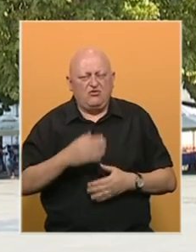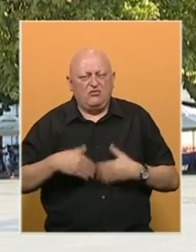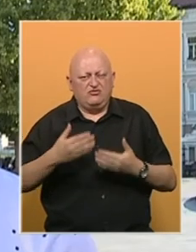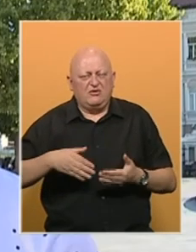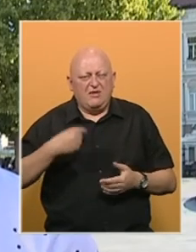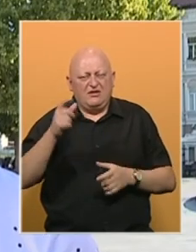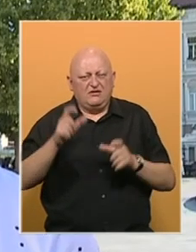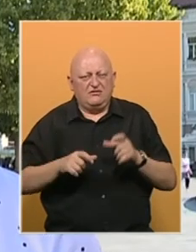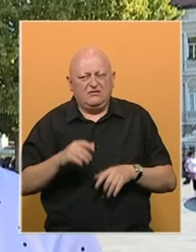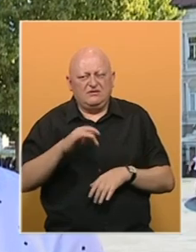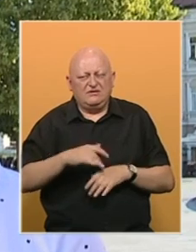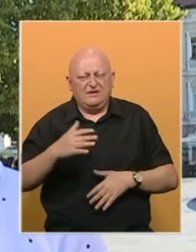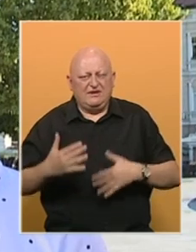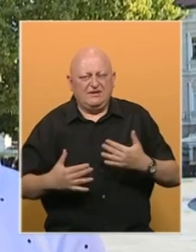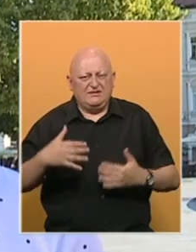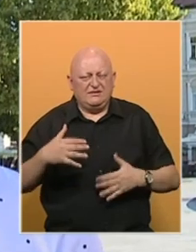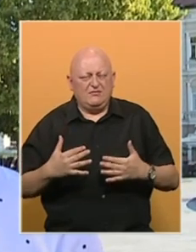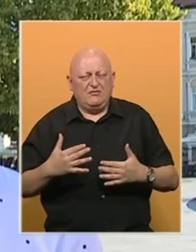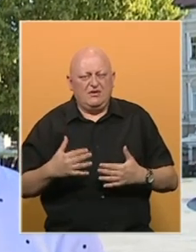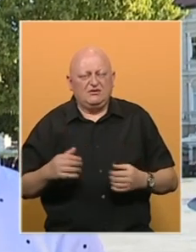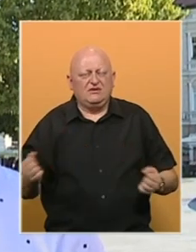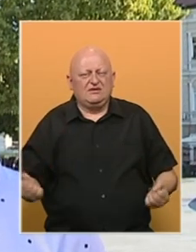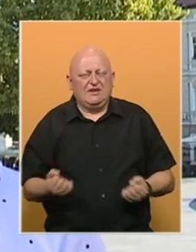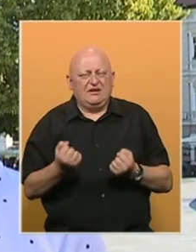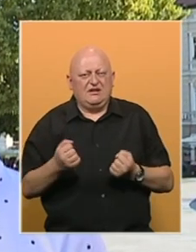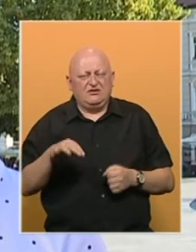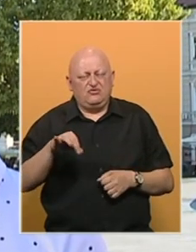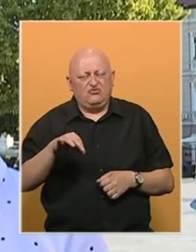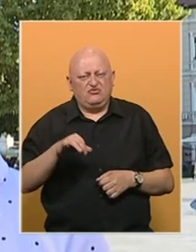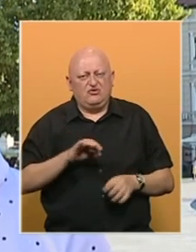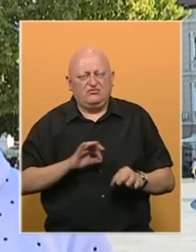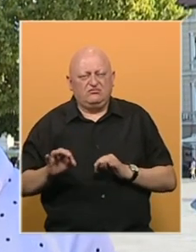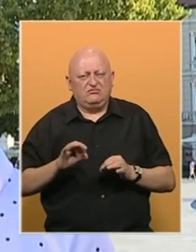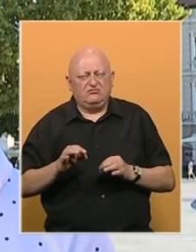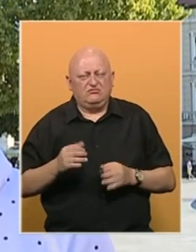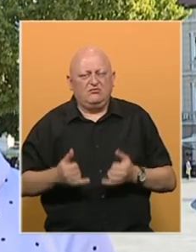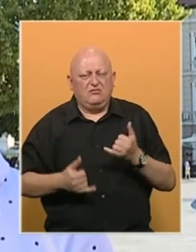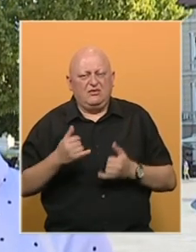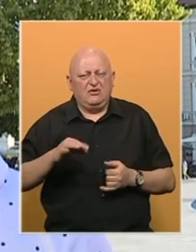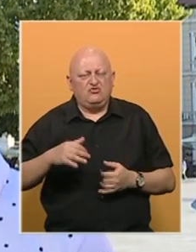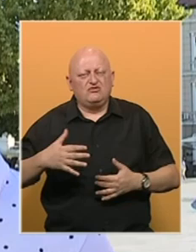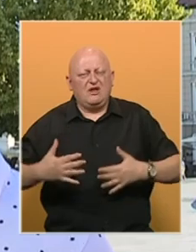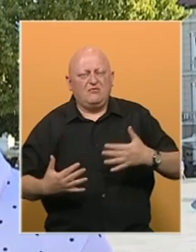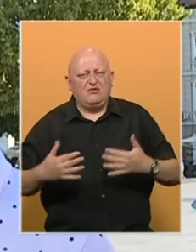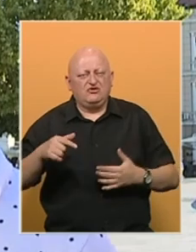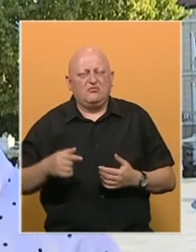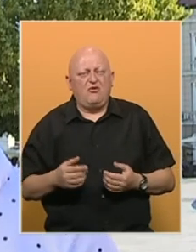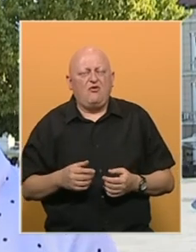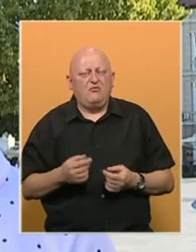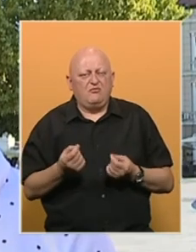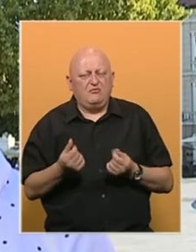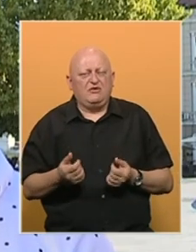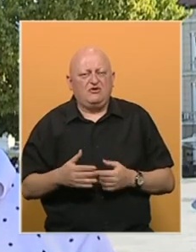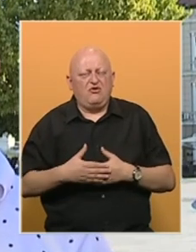mladim ljudima. Centar za ples i rekreaciju Tuzla organizuje manifestaciju Tuzla pleša i evo ovom prigodom